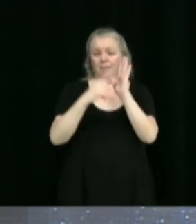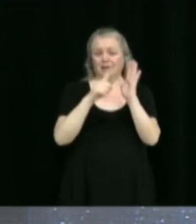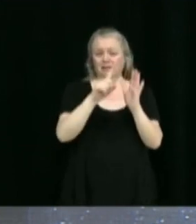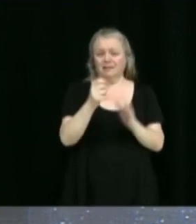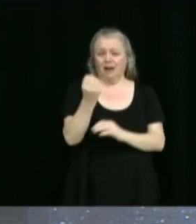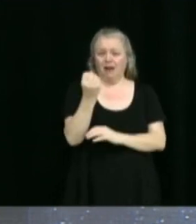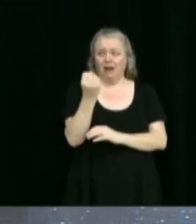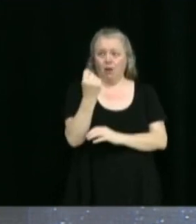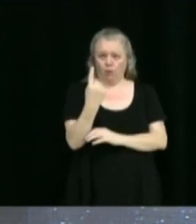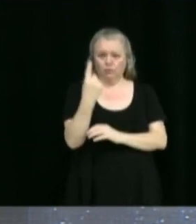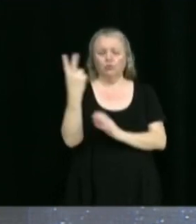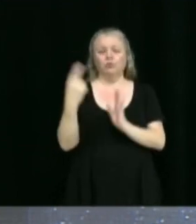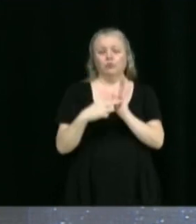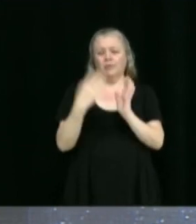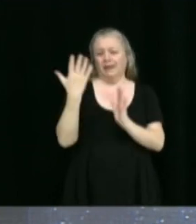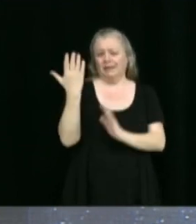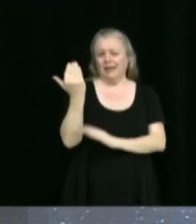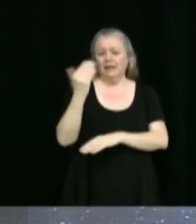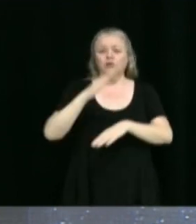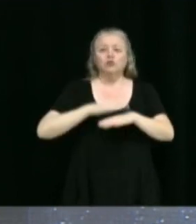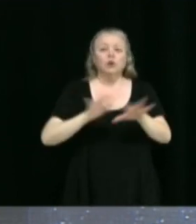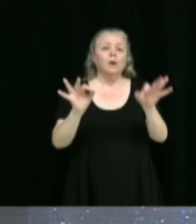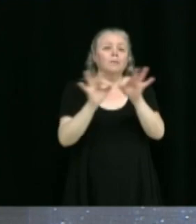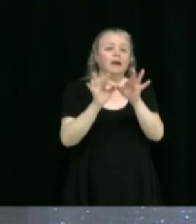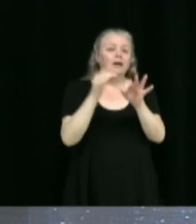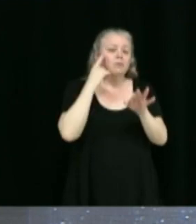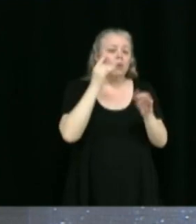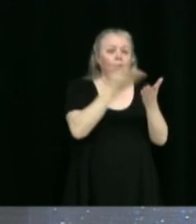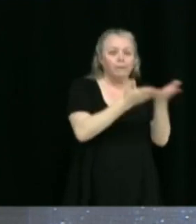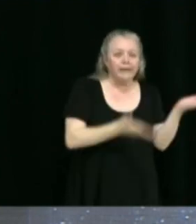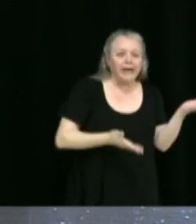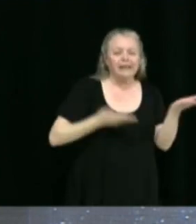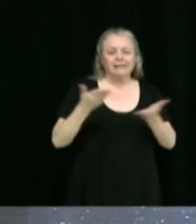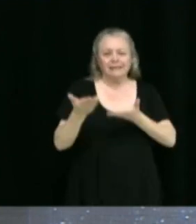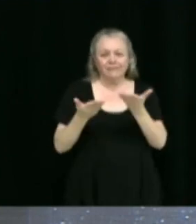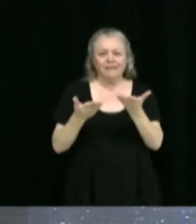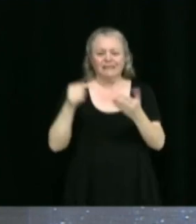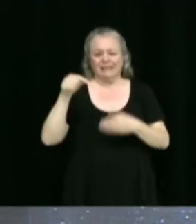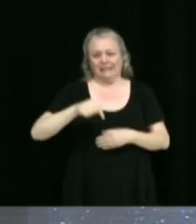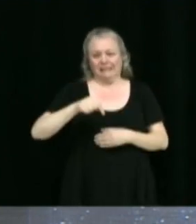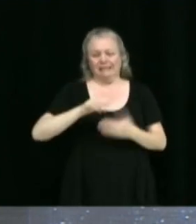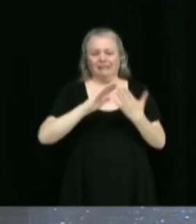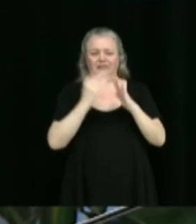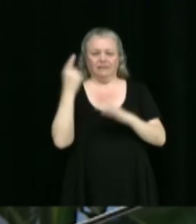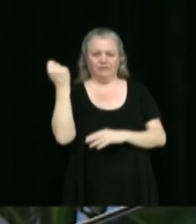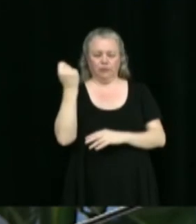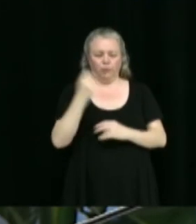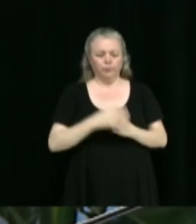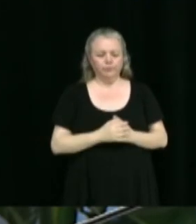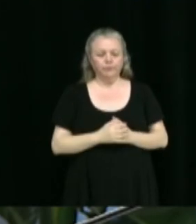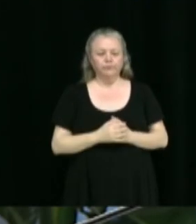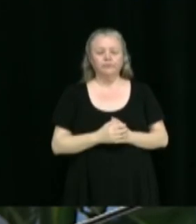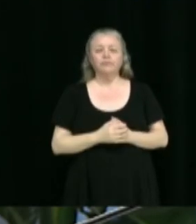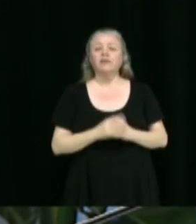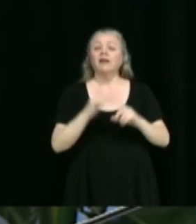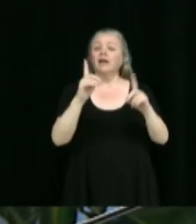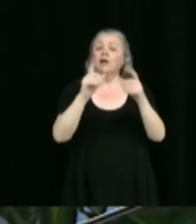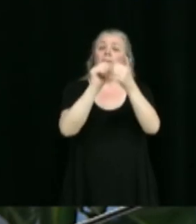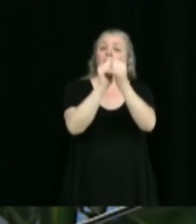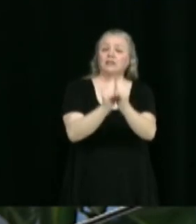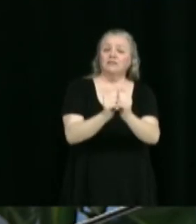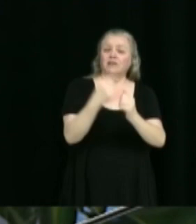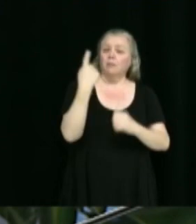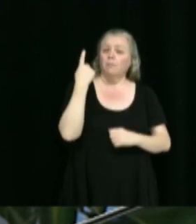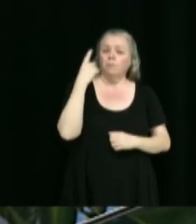décrétant la tarification des biens, des services et des activités de la Ville de Victoriaville et dépôt du projet de règlement. Il s'agit d'une modification ajoutant des